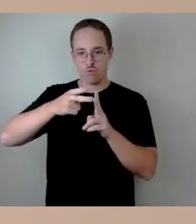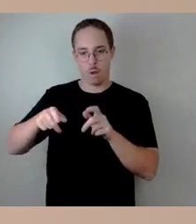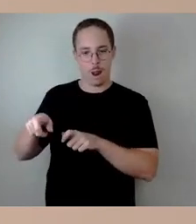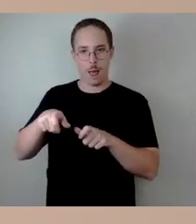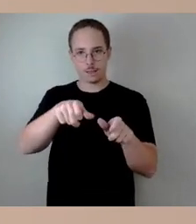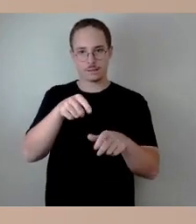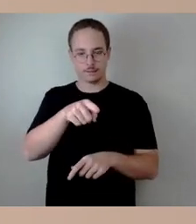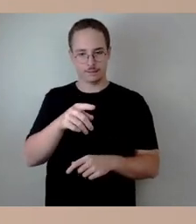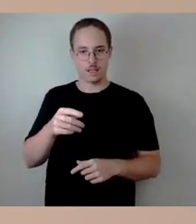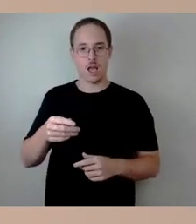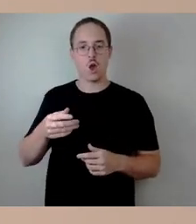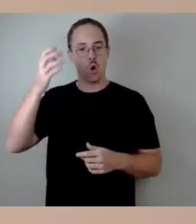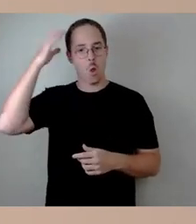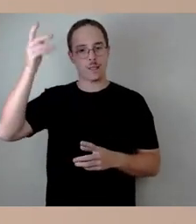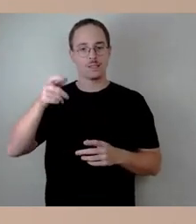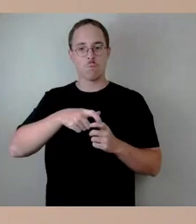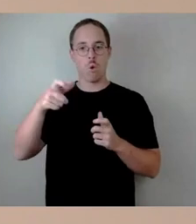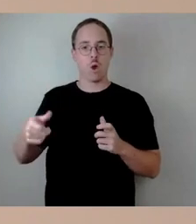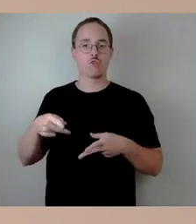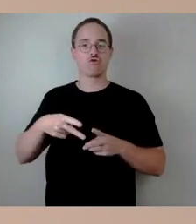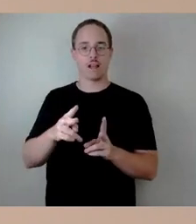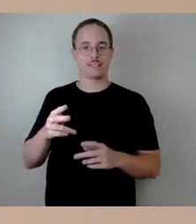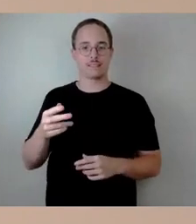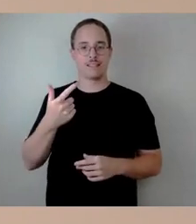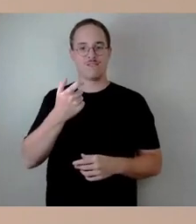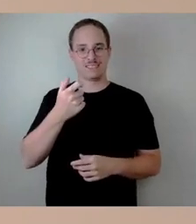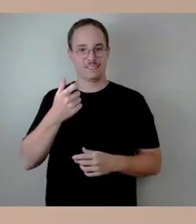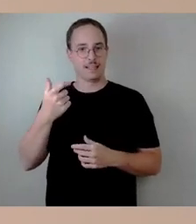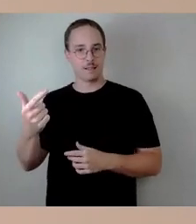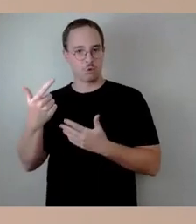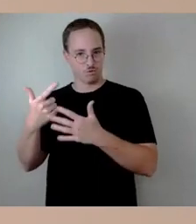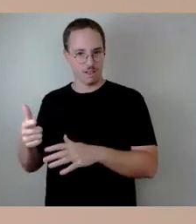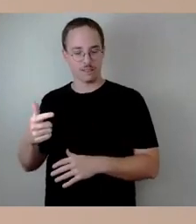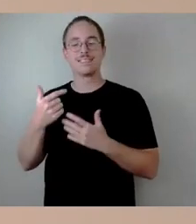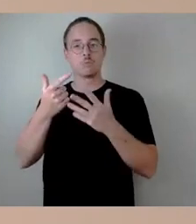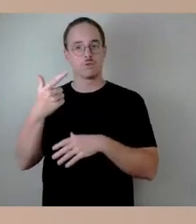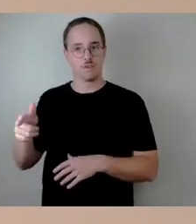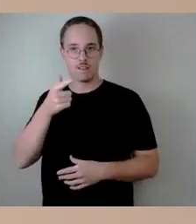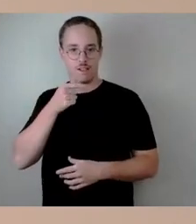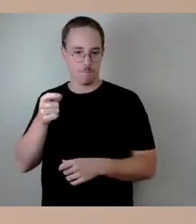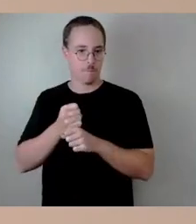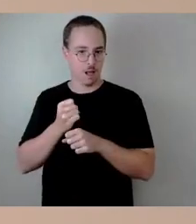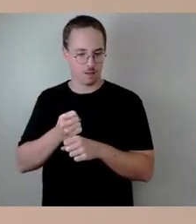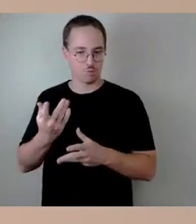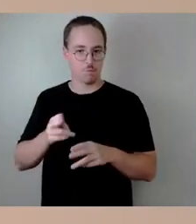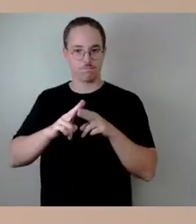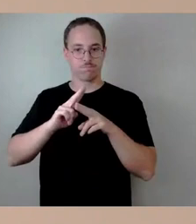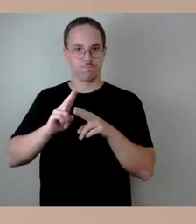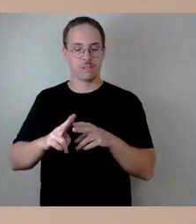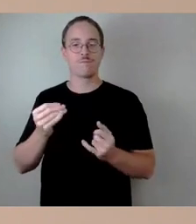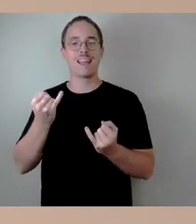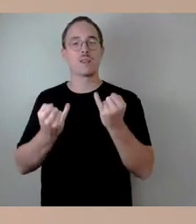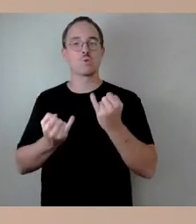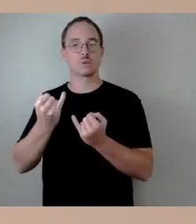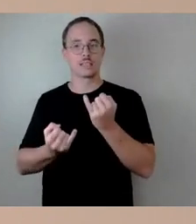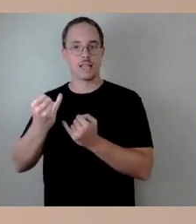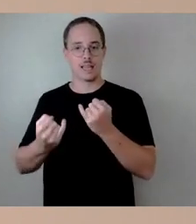die Fabrieststraße, im gleichen Zeitraum vorgelagert. Dafür wird Ihnen demnächst